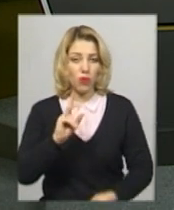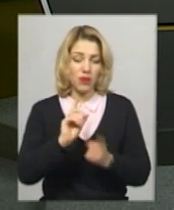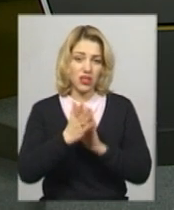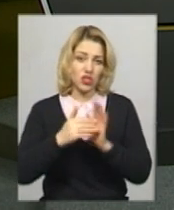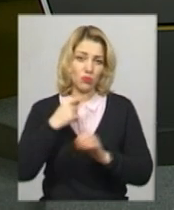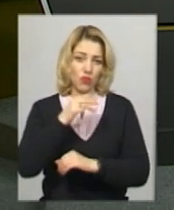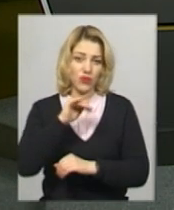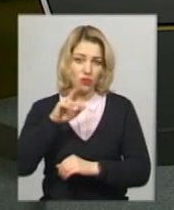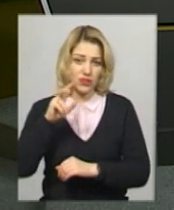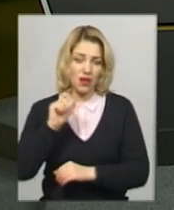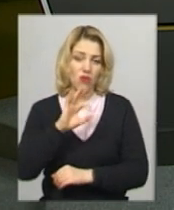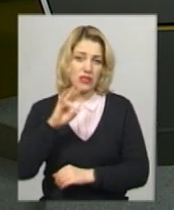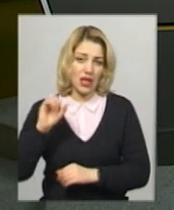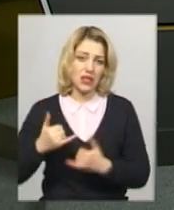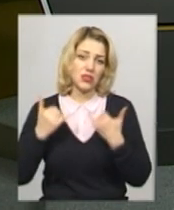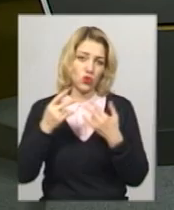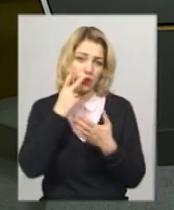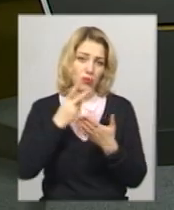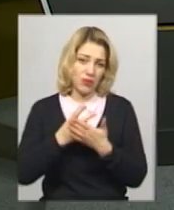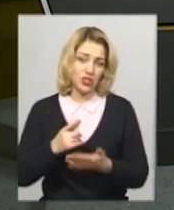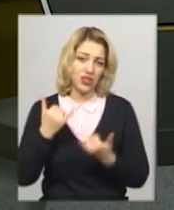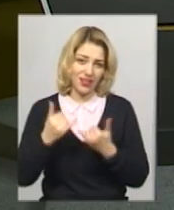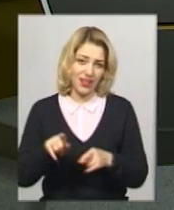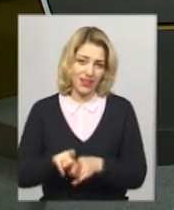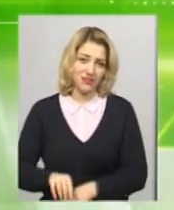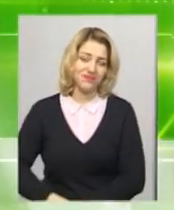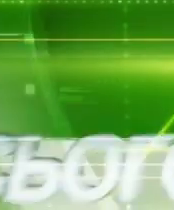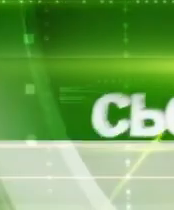диктор жестової мови Оксана Фіновська. Сьогодні у випуску ви побачите.